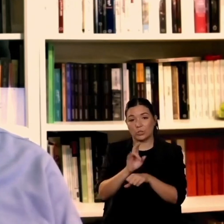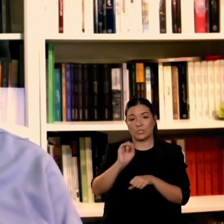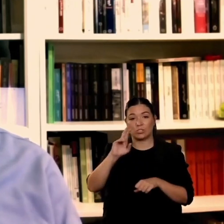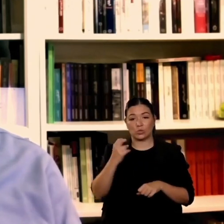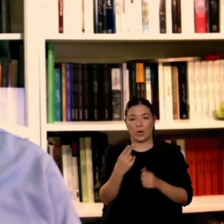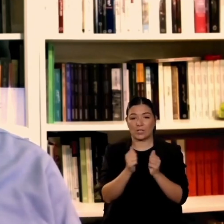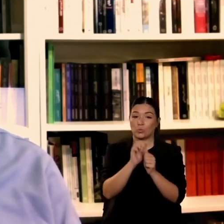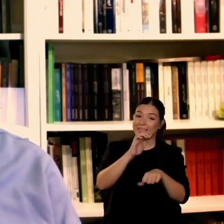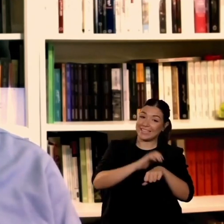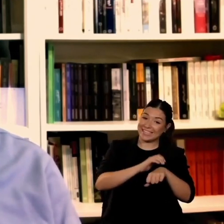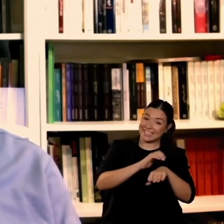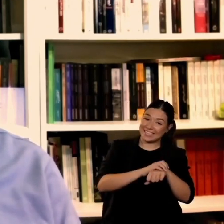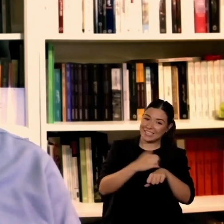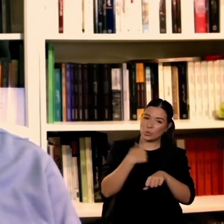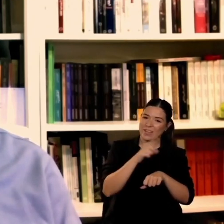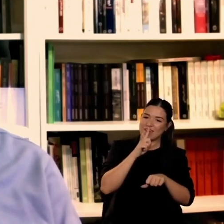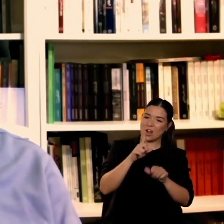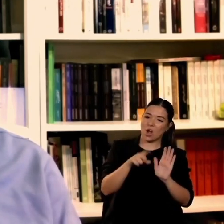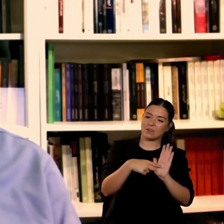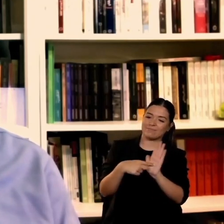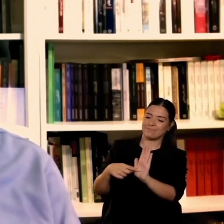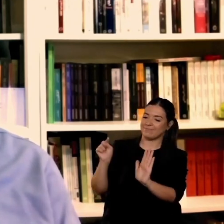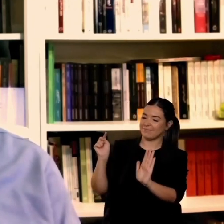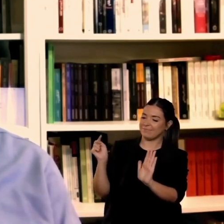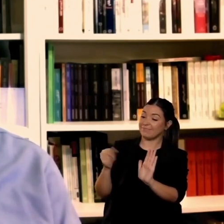potresti avere la versione in arabo